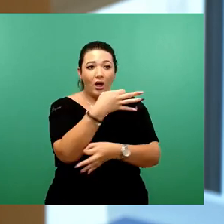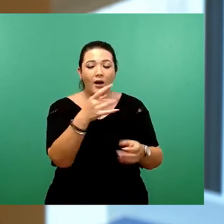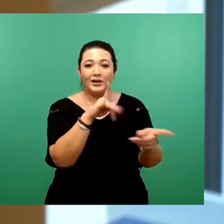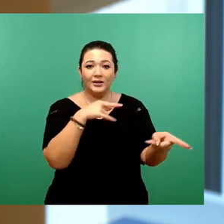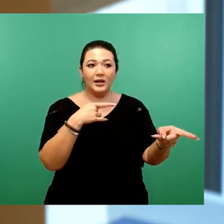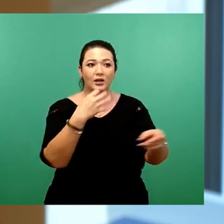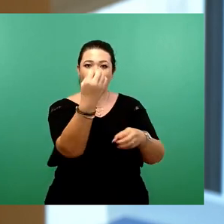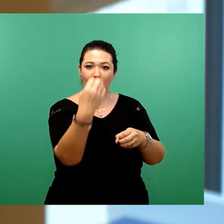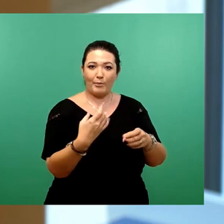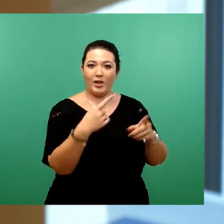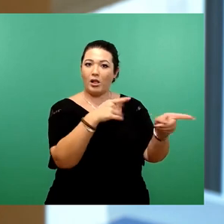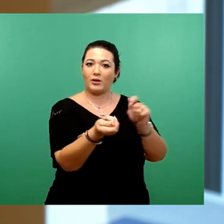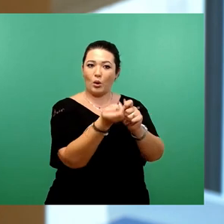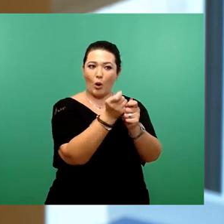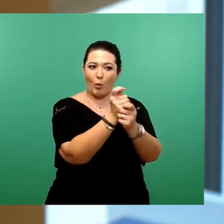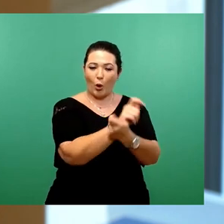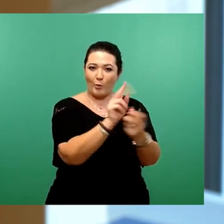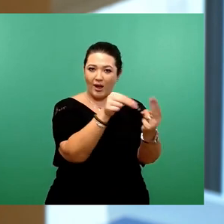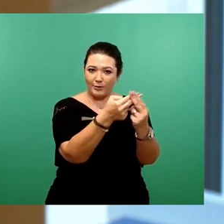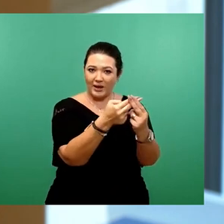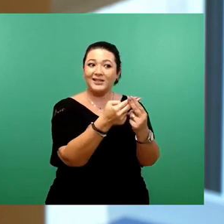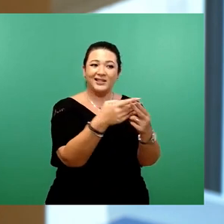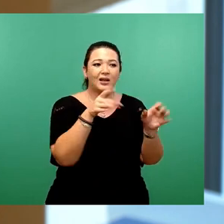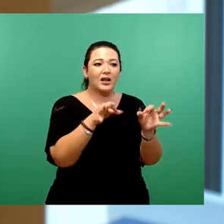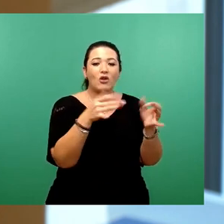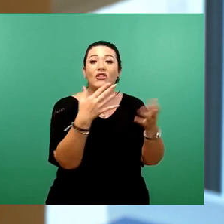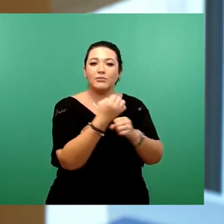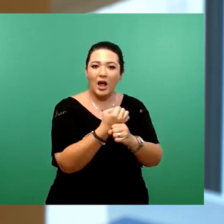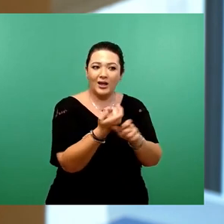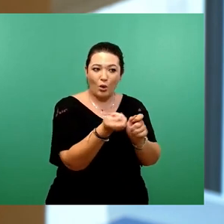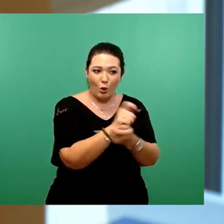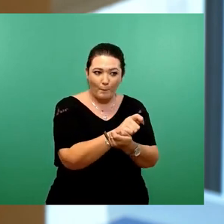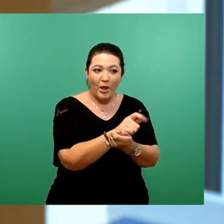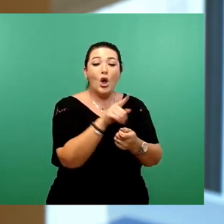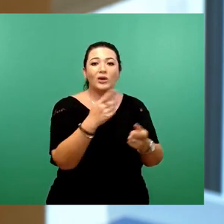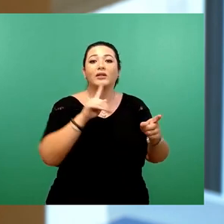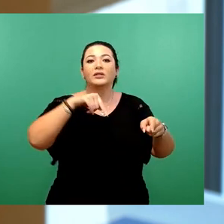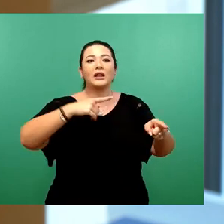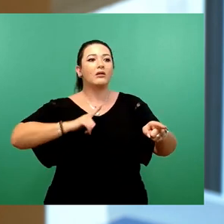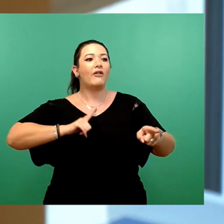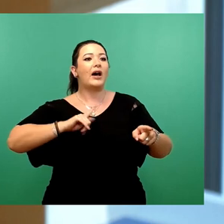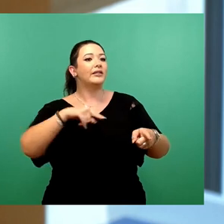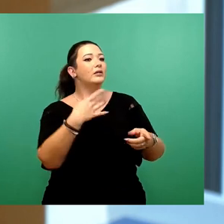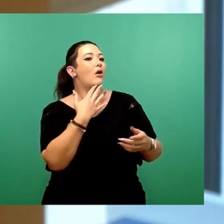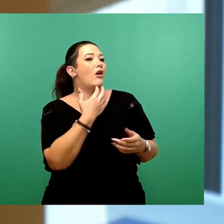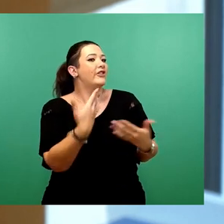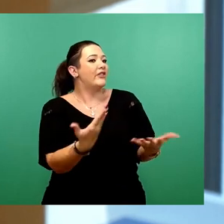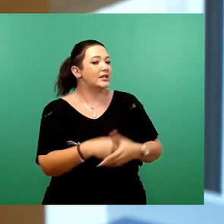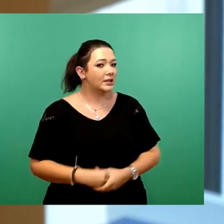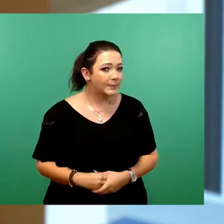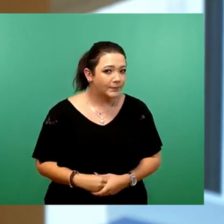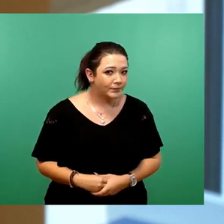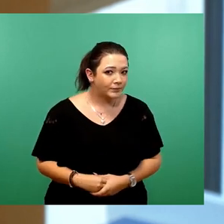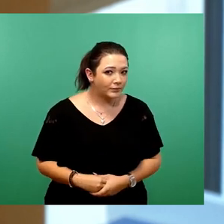am Schillerplatz vorgenommen und welche Auswirkungen werden durch diese Veränderungen erwartet? Bitte konkret auch für die Straßenzüge Leuschwitzer Brücke, Teugewitzer Straße,